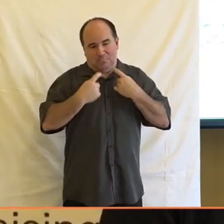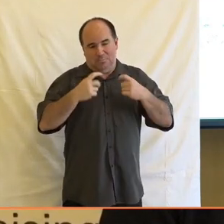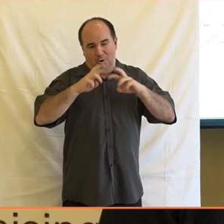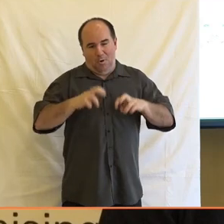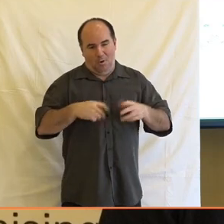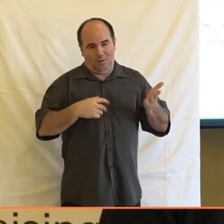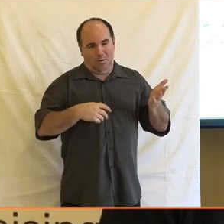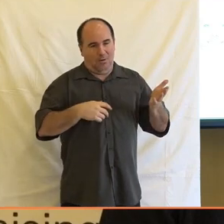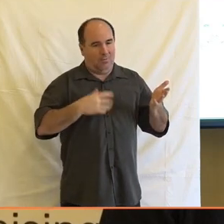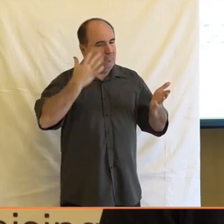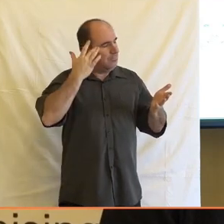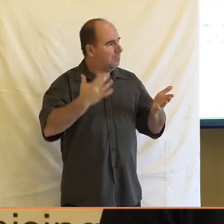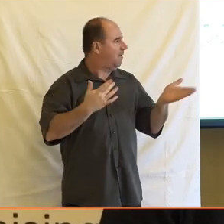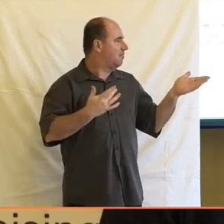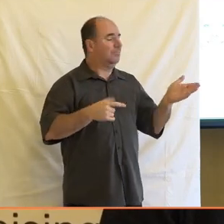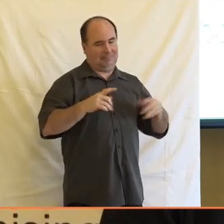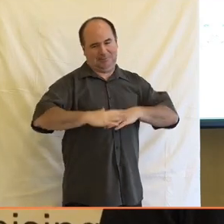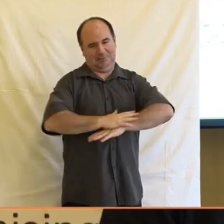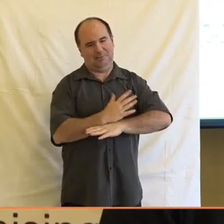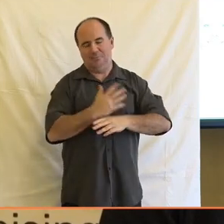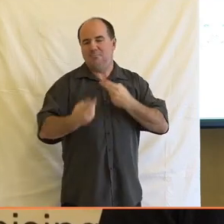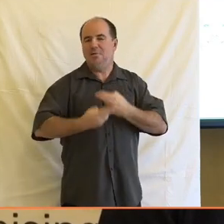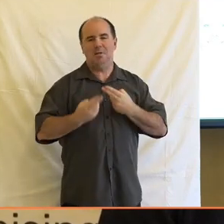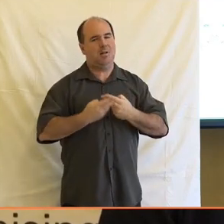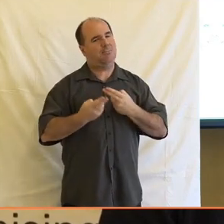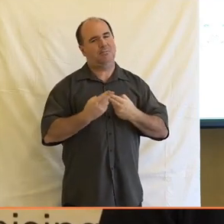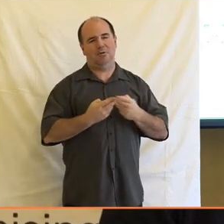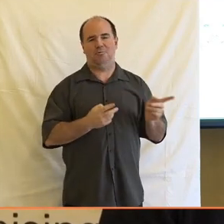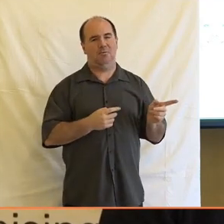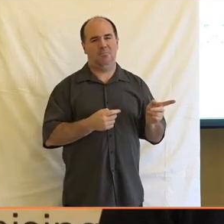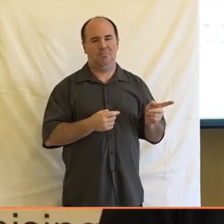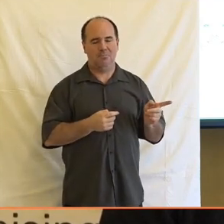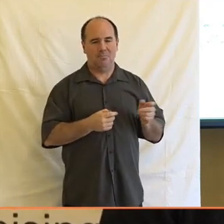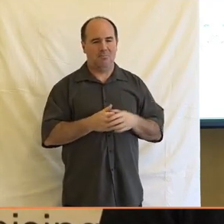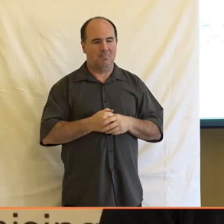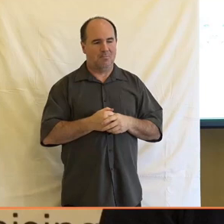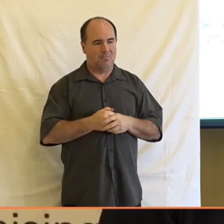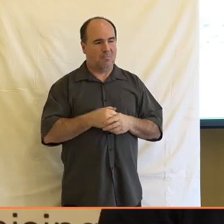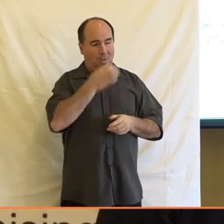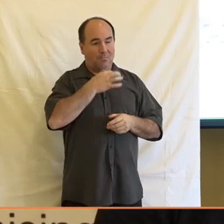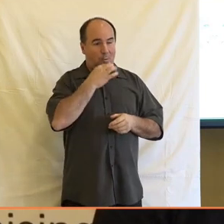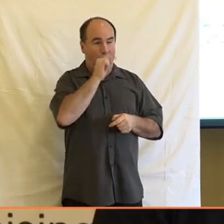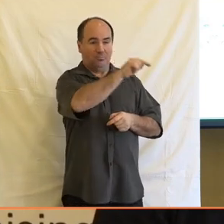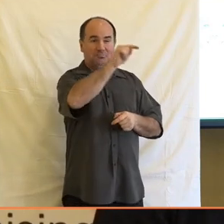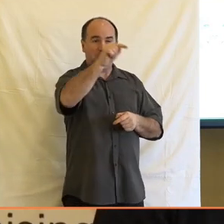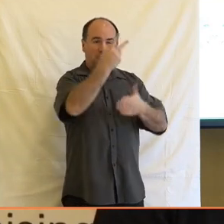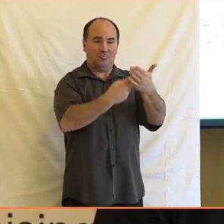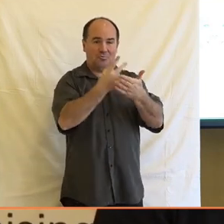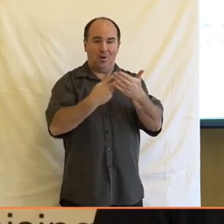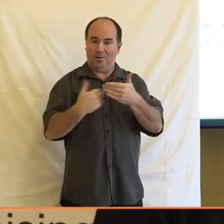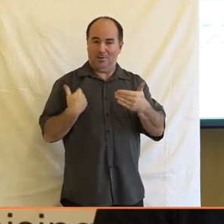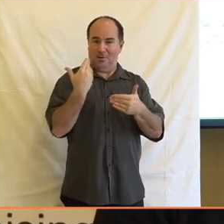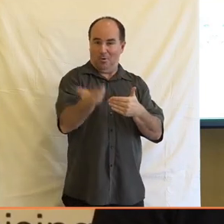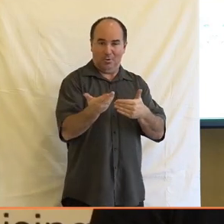profilování jako velmi nebezpečný fenomen. Pokud by vlastně nedostávali ti uživatelé, otázkou je i pokud to budou